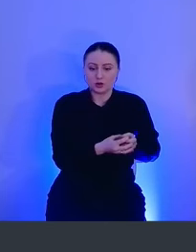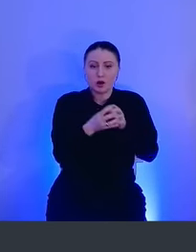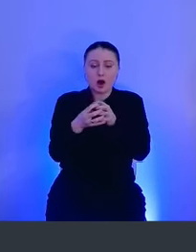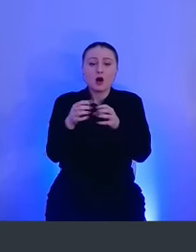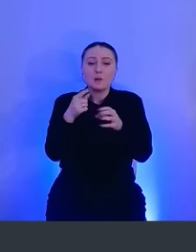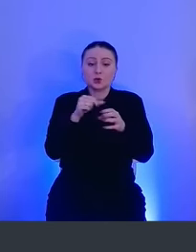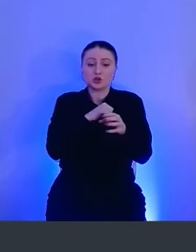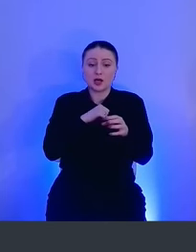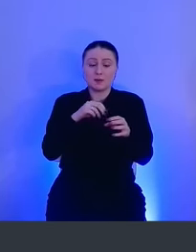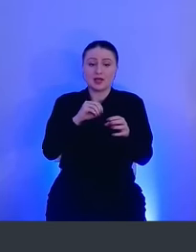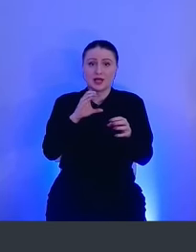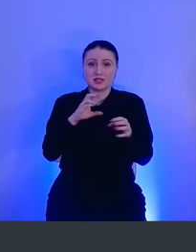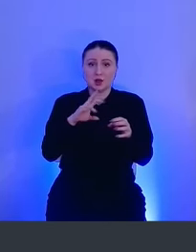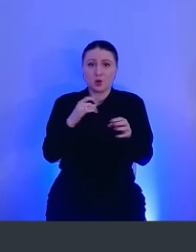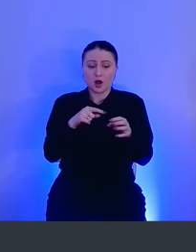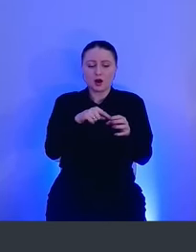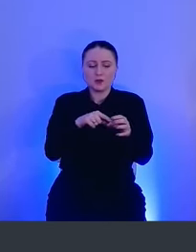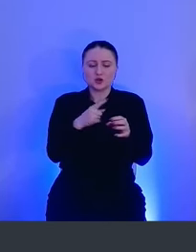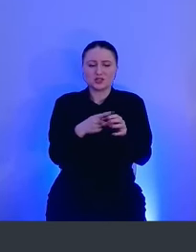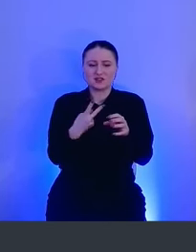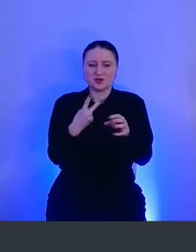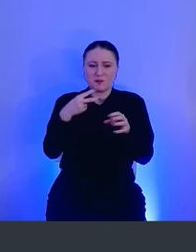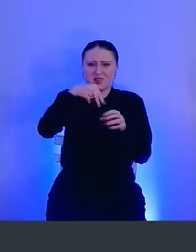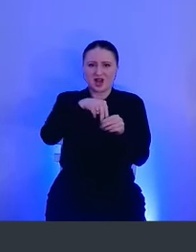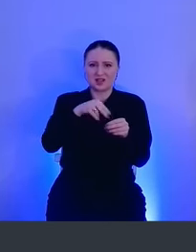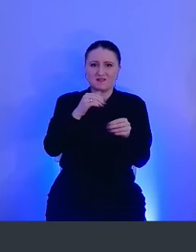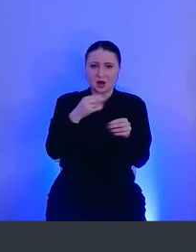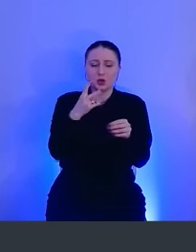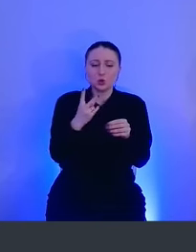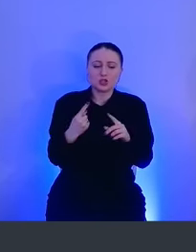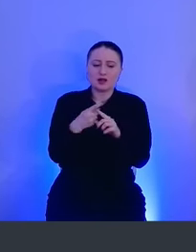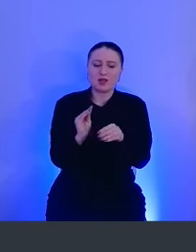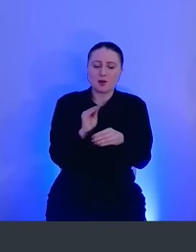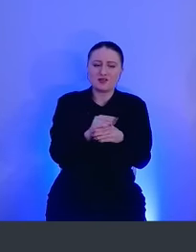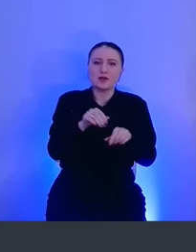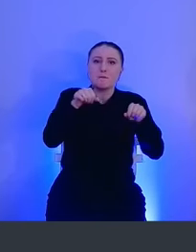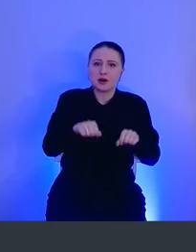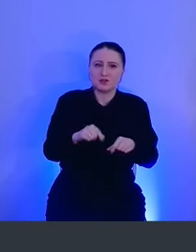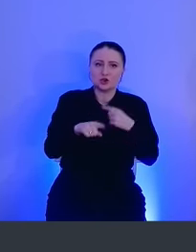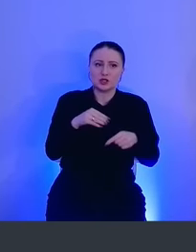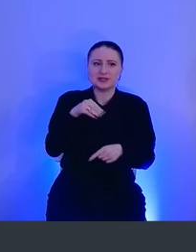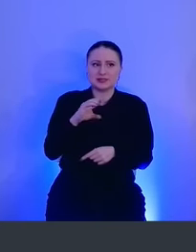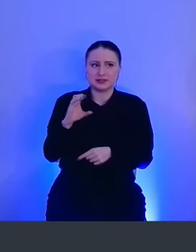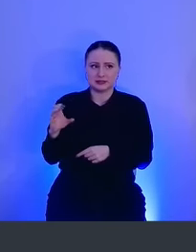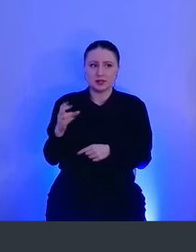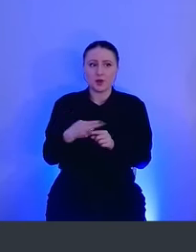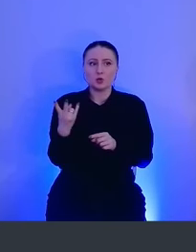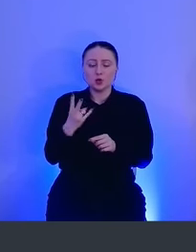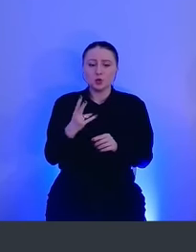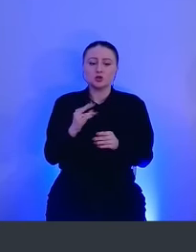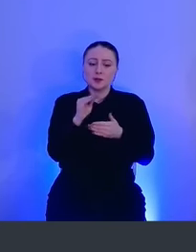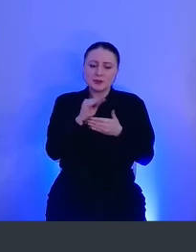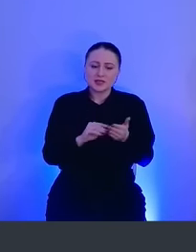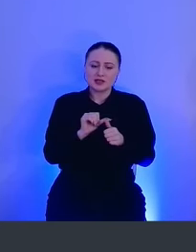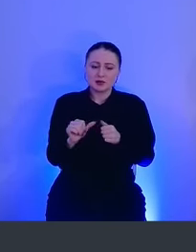им, в общем, этот бинарный файл нужно добавлять ему права через TCC, поэтому надо писать именно